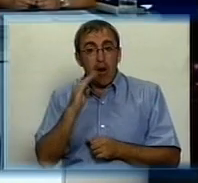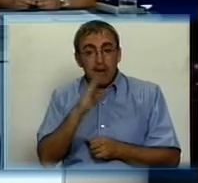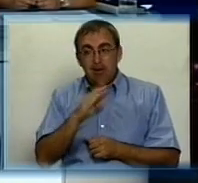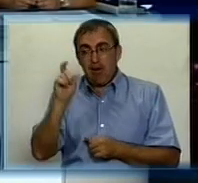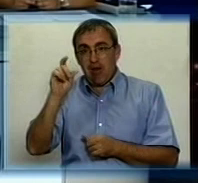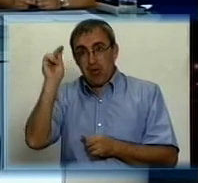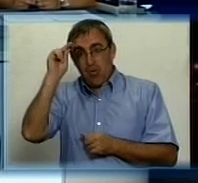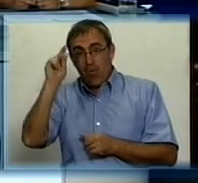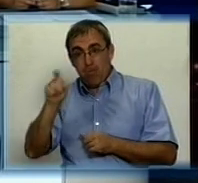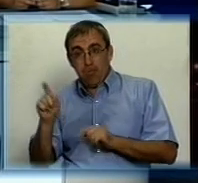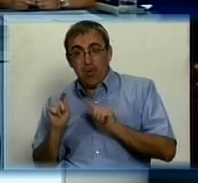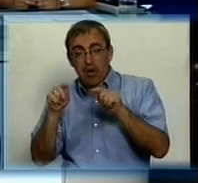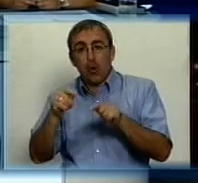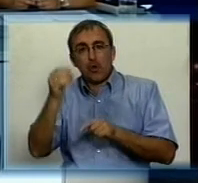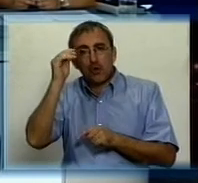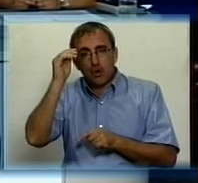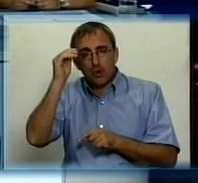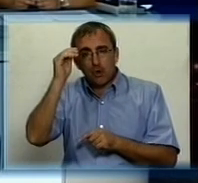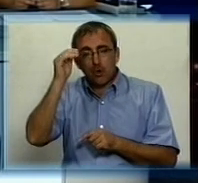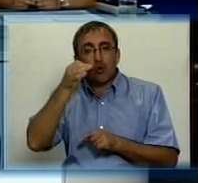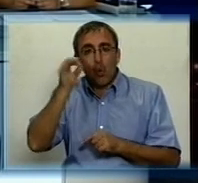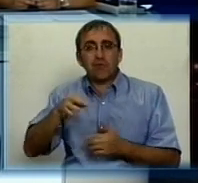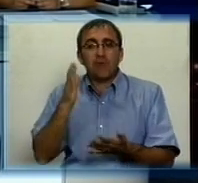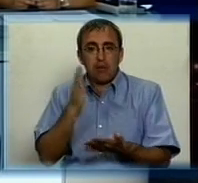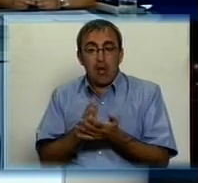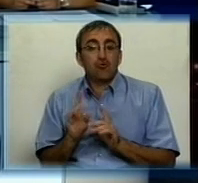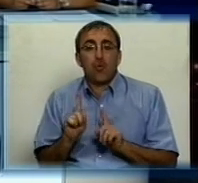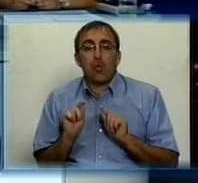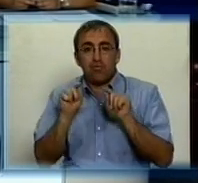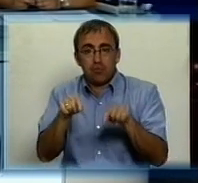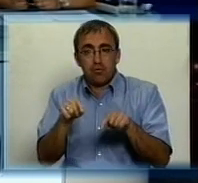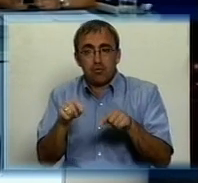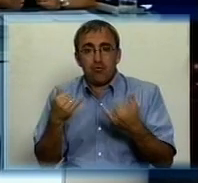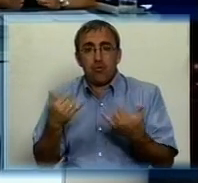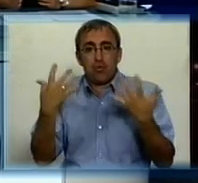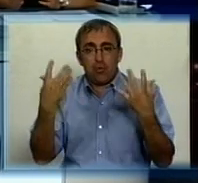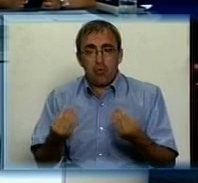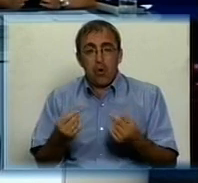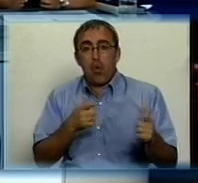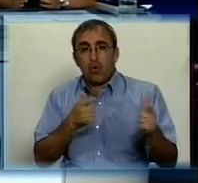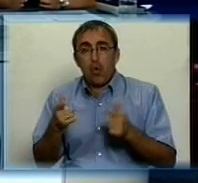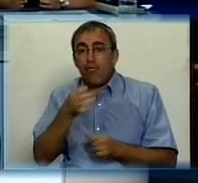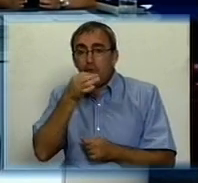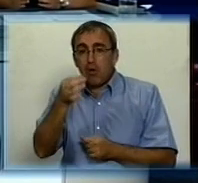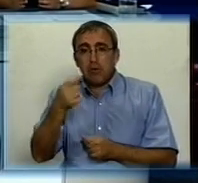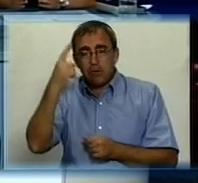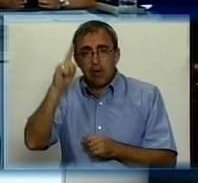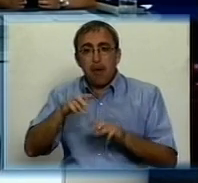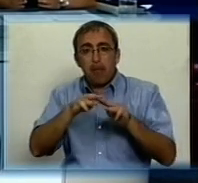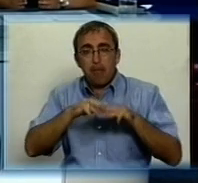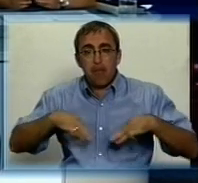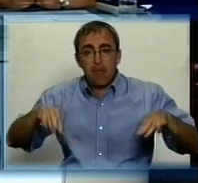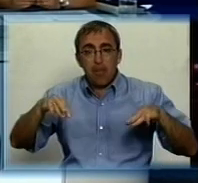вже досвід є щодо вступу. І на сьогоднішній день, я готова сказати, це знає лише Міністерство,